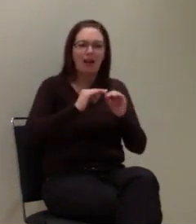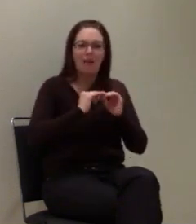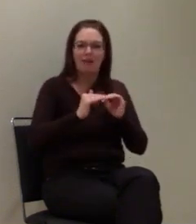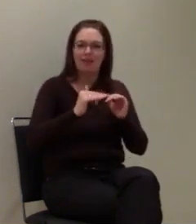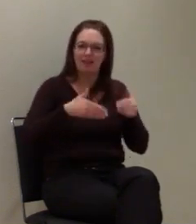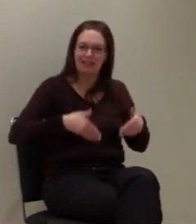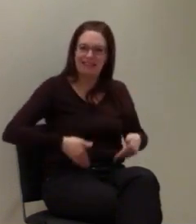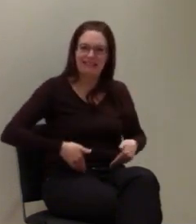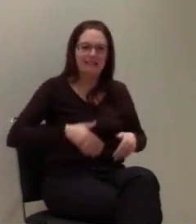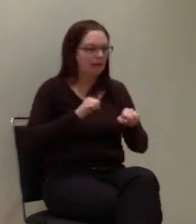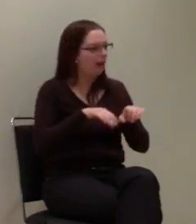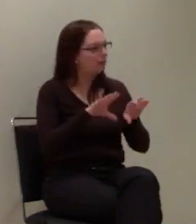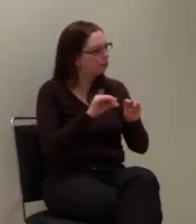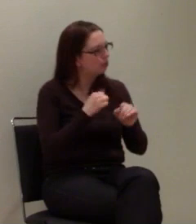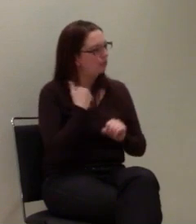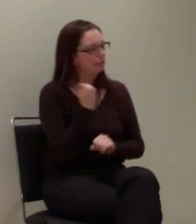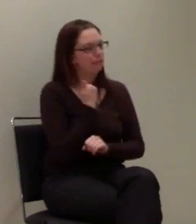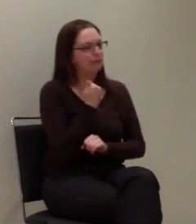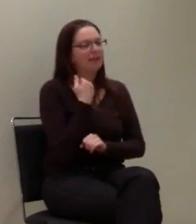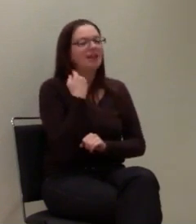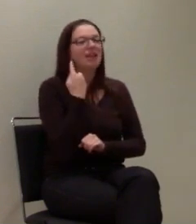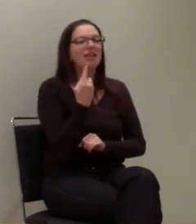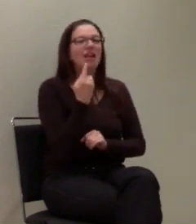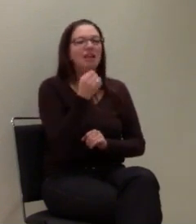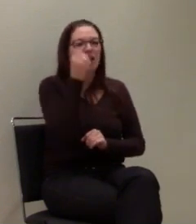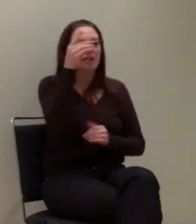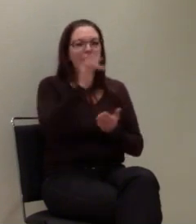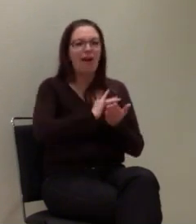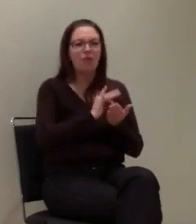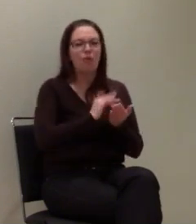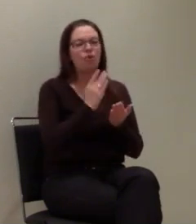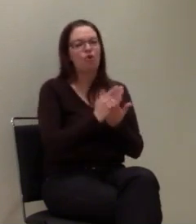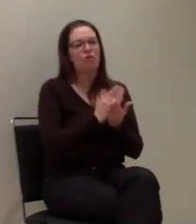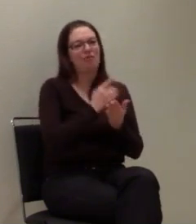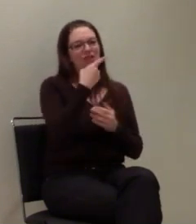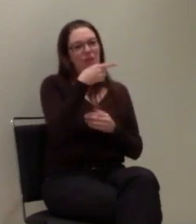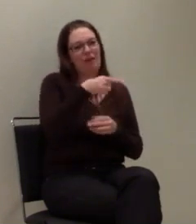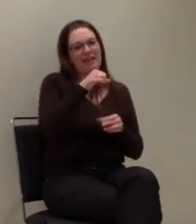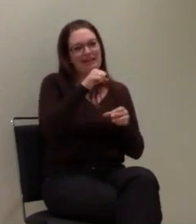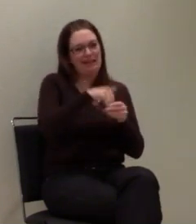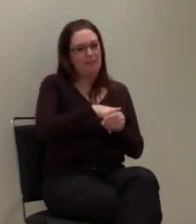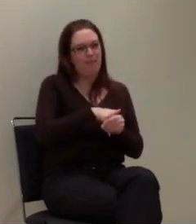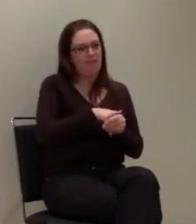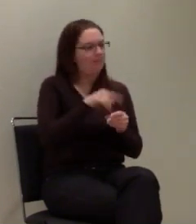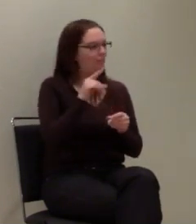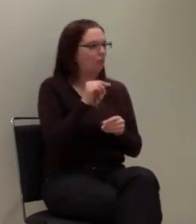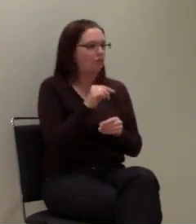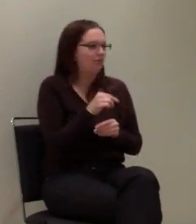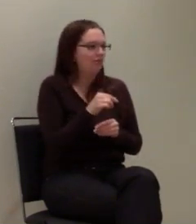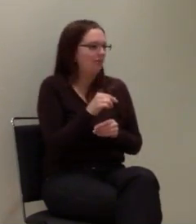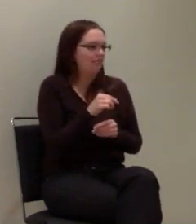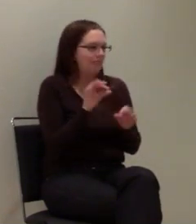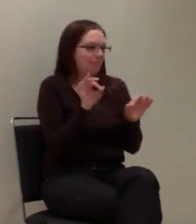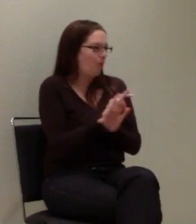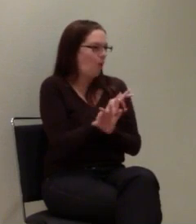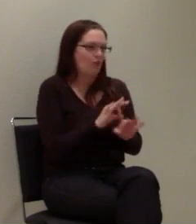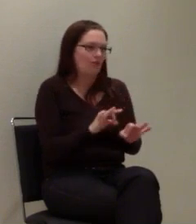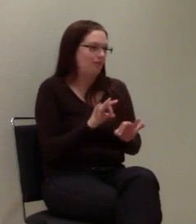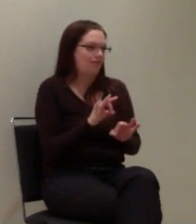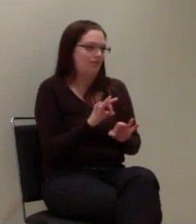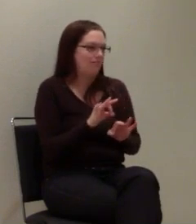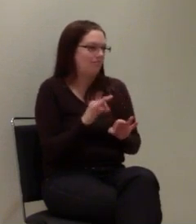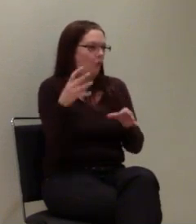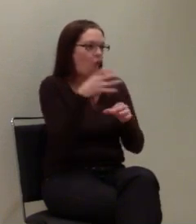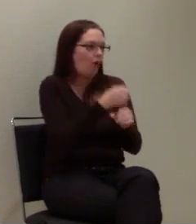Technologie der Endgeräte überholt worden. Jedes der Smartphones hat mittlerweile GPS an Bord, sodass kein Mensch mehr die LBS-Dienste braucht. Mit dem